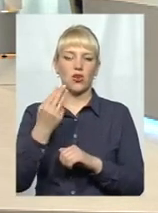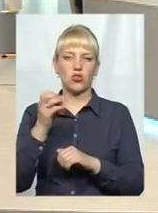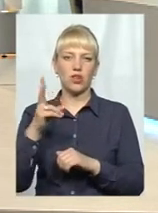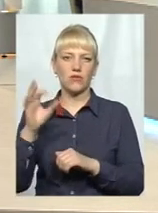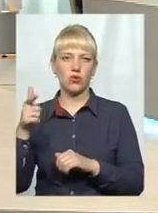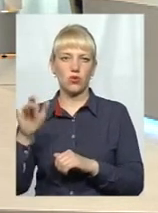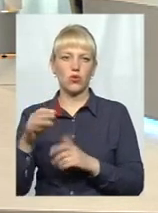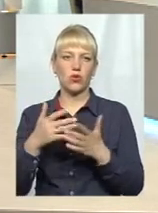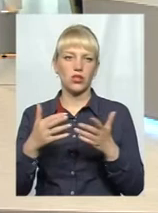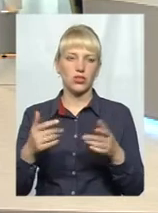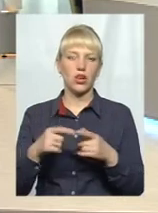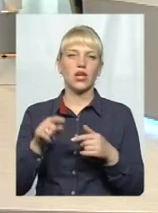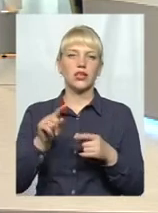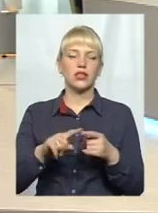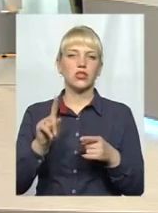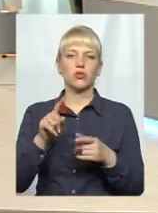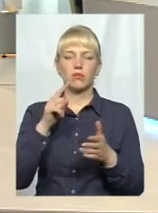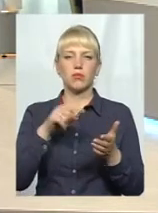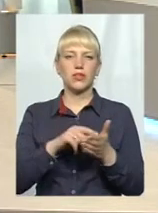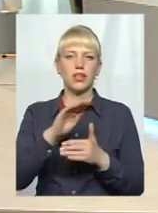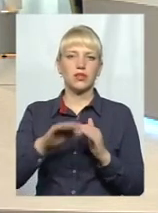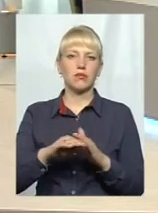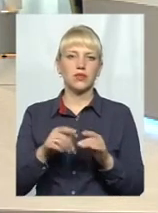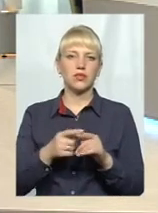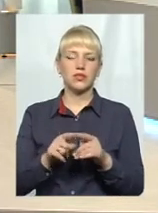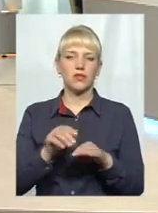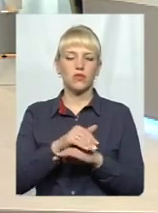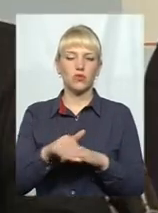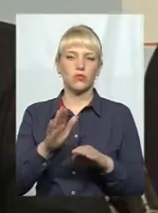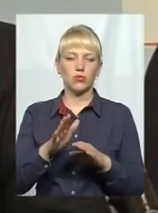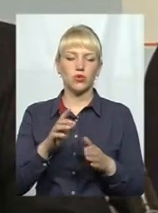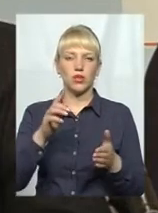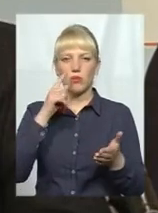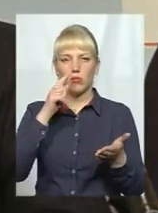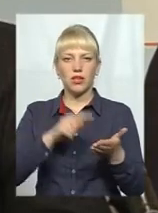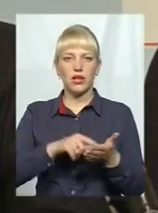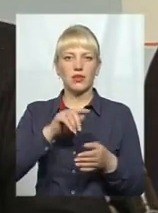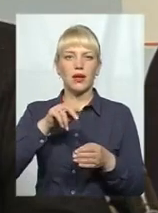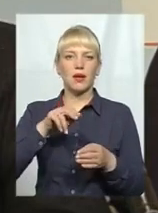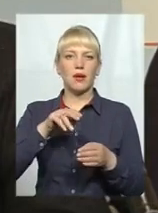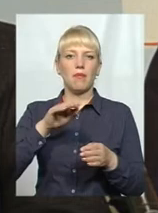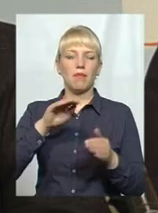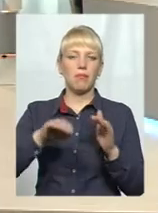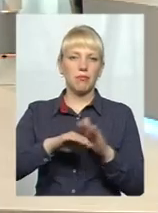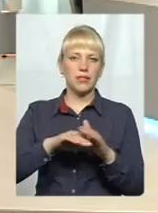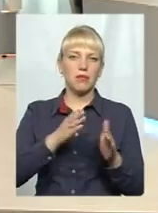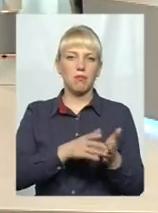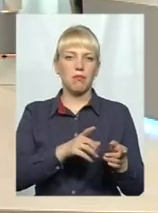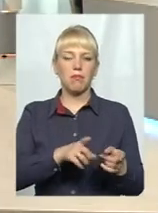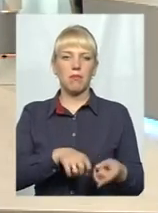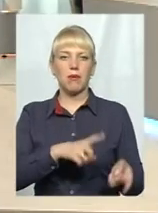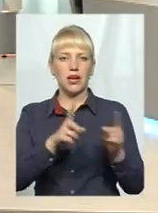їх... Ті, що попадають під ці вулиці, ті будуть підлягати під перенесення. Що в цих мафах